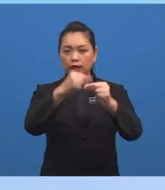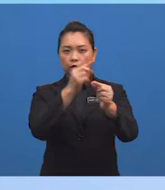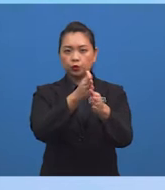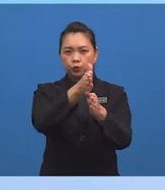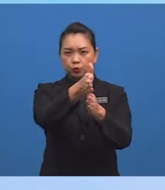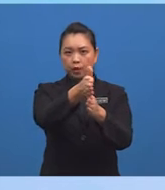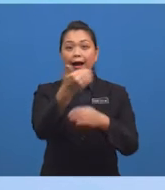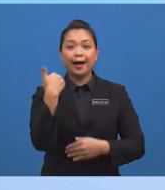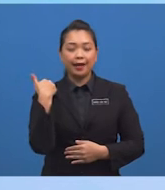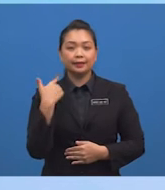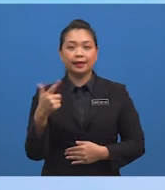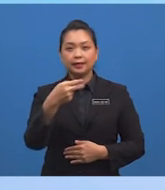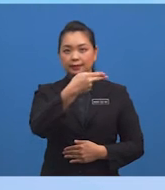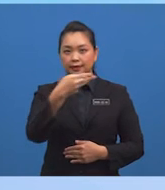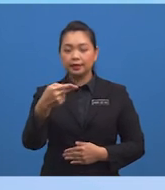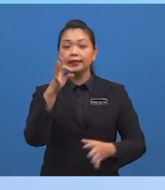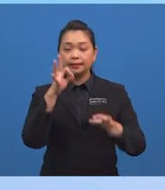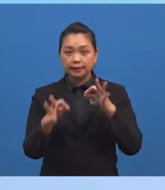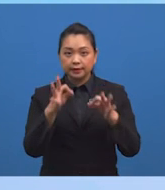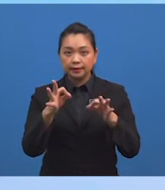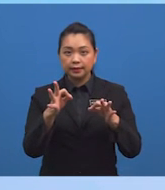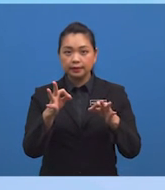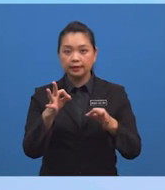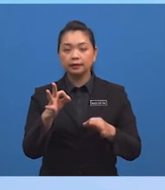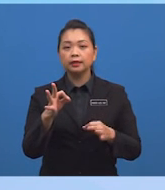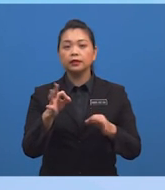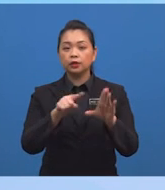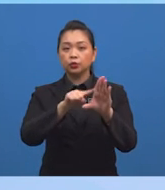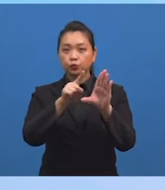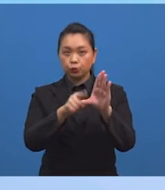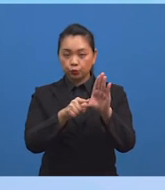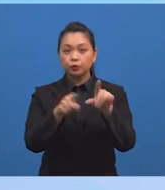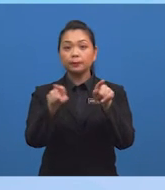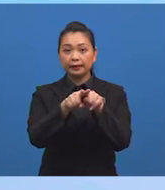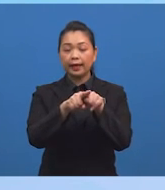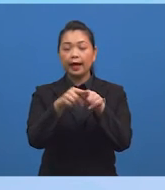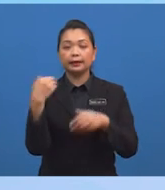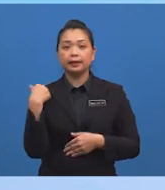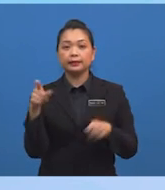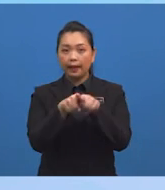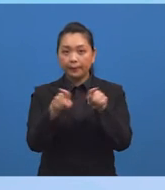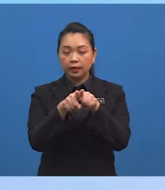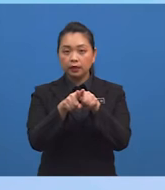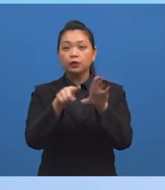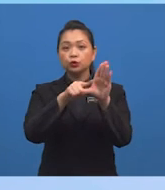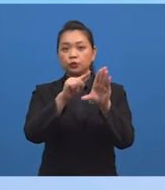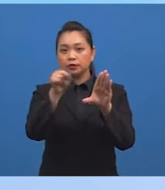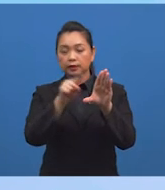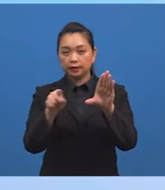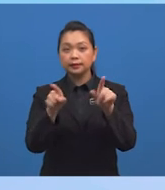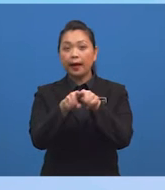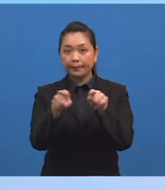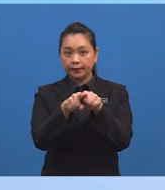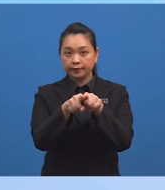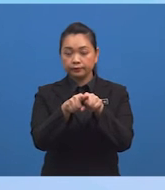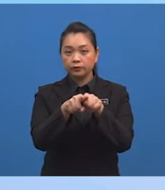lurus adalah selari jika dan hanya jika Sudut sepadan adalah sama Sudut selangseli adalah